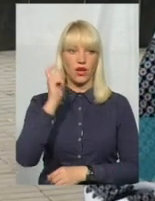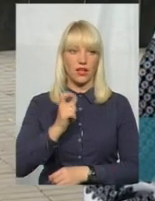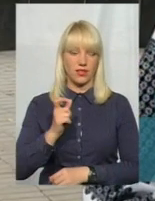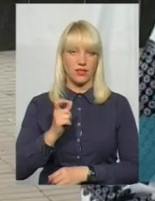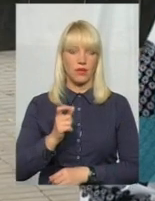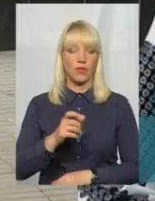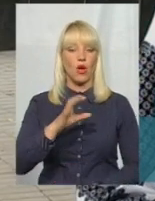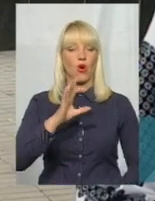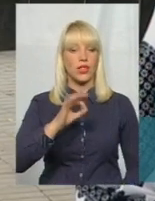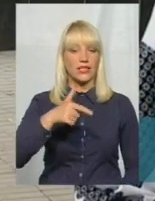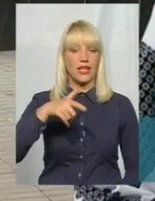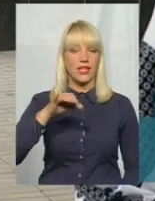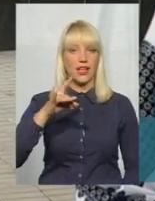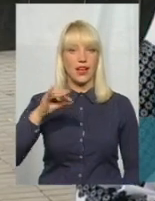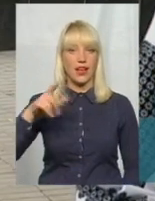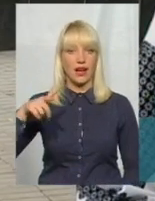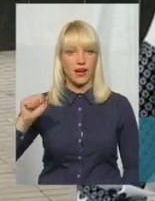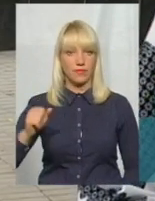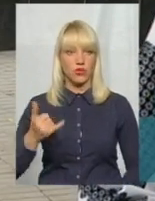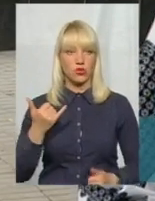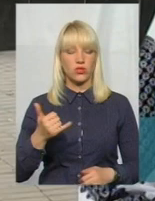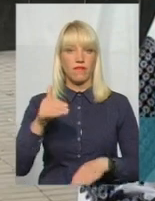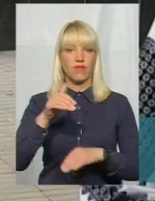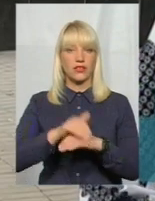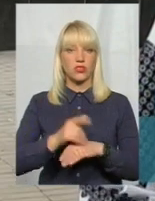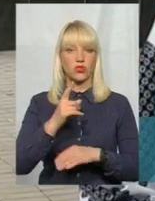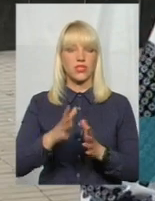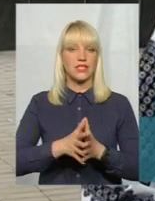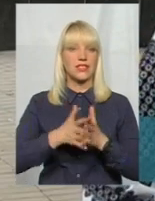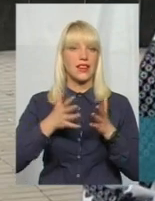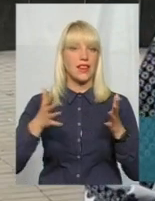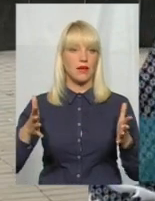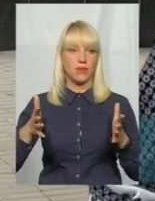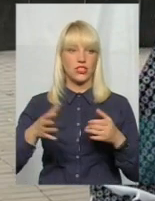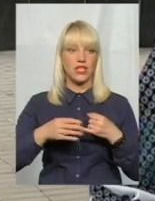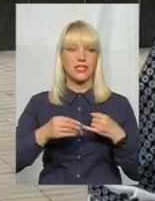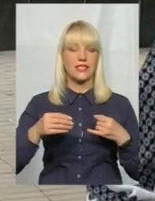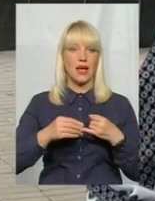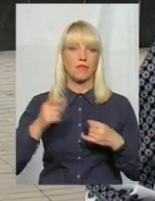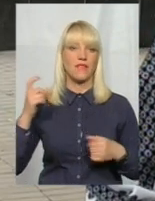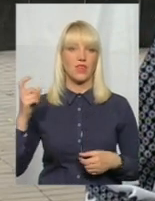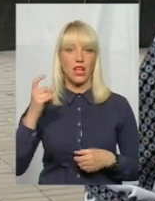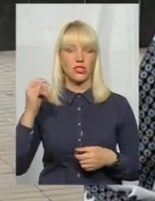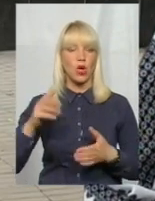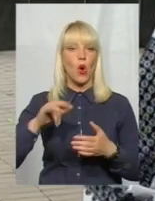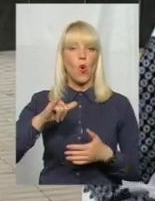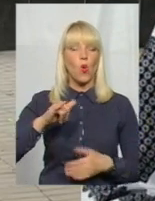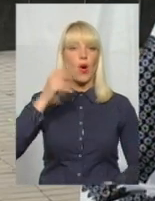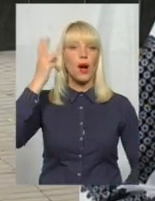Олександр Гарега сьогодні фактично один з найбільших землевласників у Хмельницькій області.